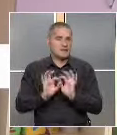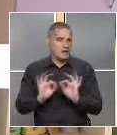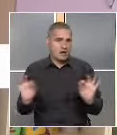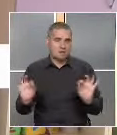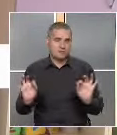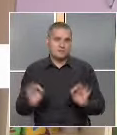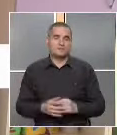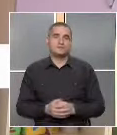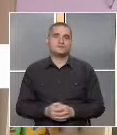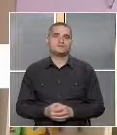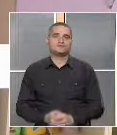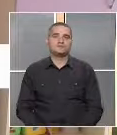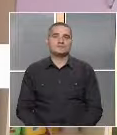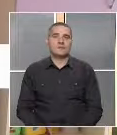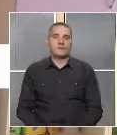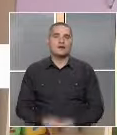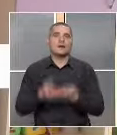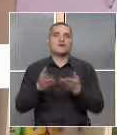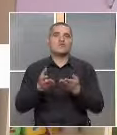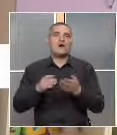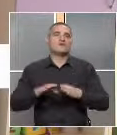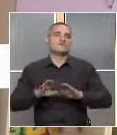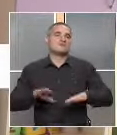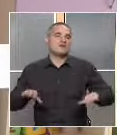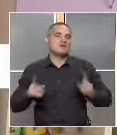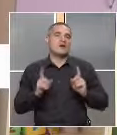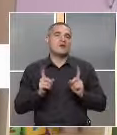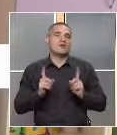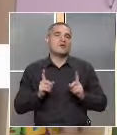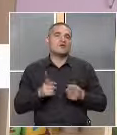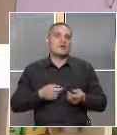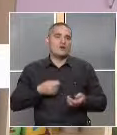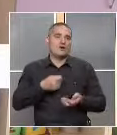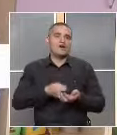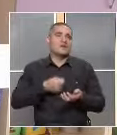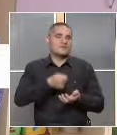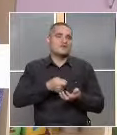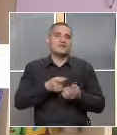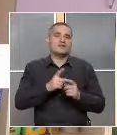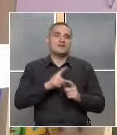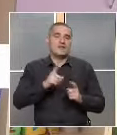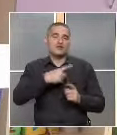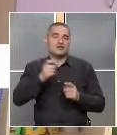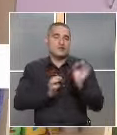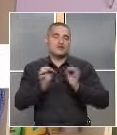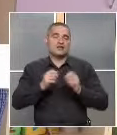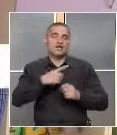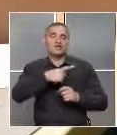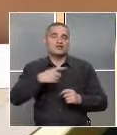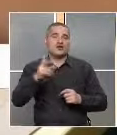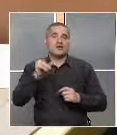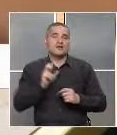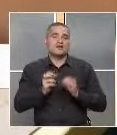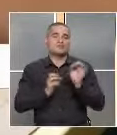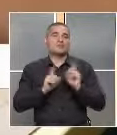наясни, че това са деца, в които инвестираш не 100%, а 120% и не чакаш